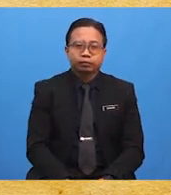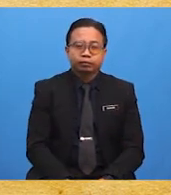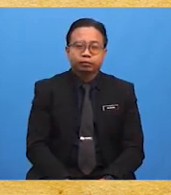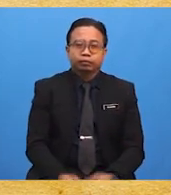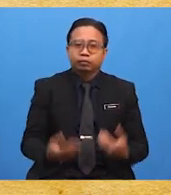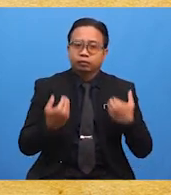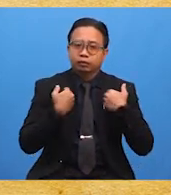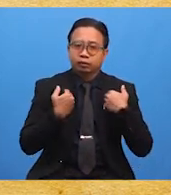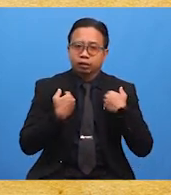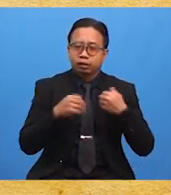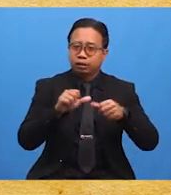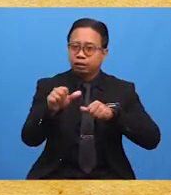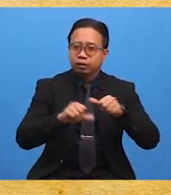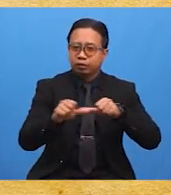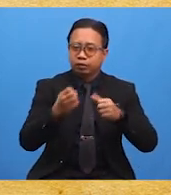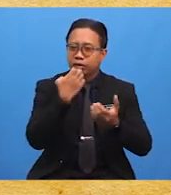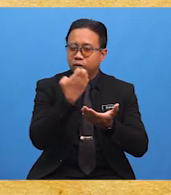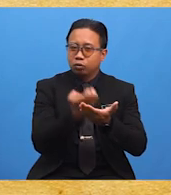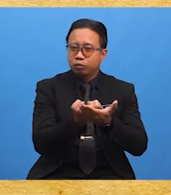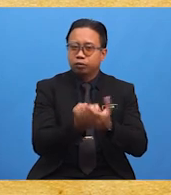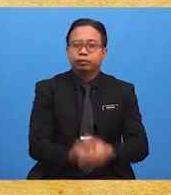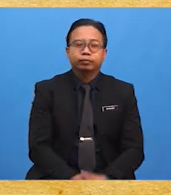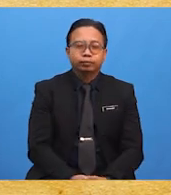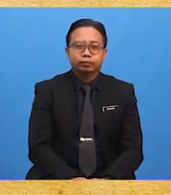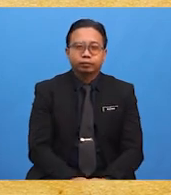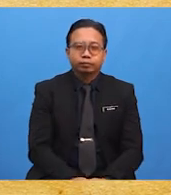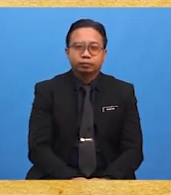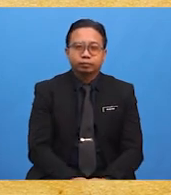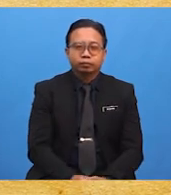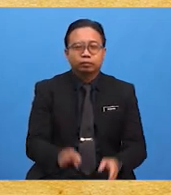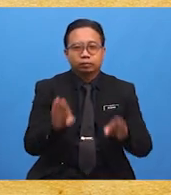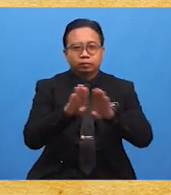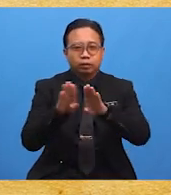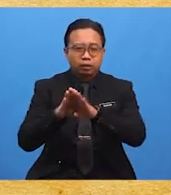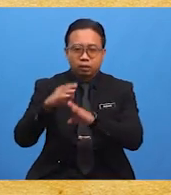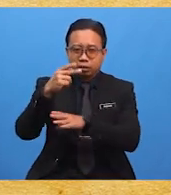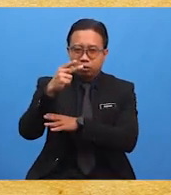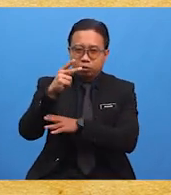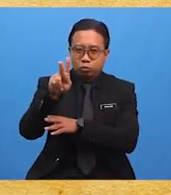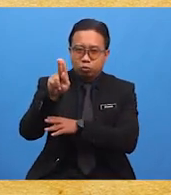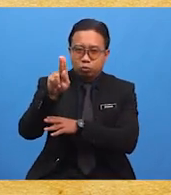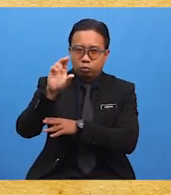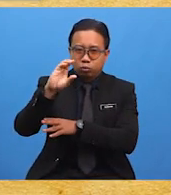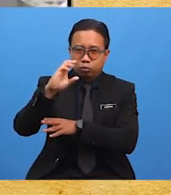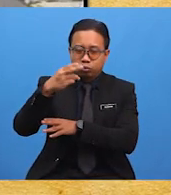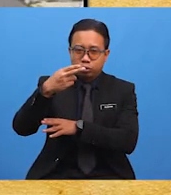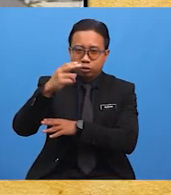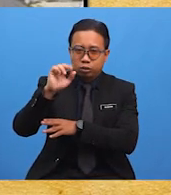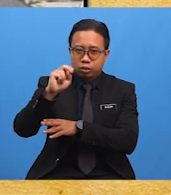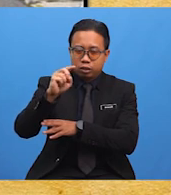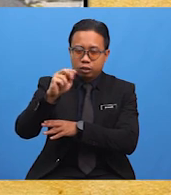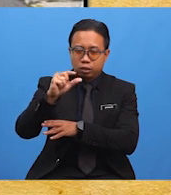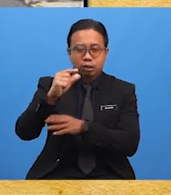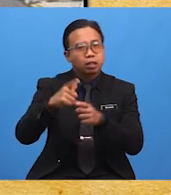mempunyai aktiviti ekonomi seperti Bandar Kucing, Sibu dan Miri.